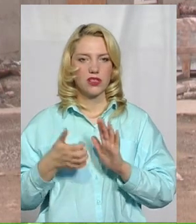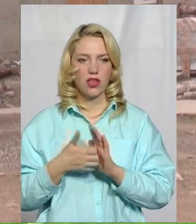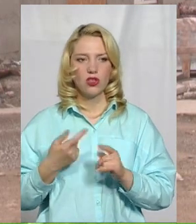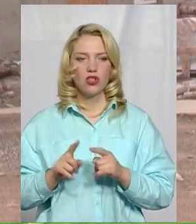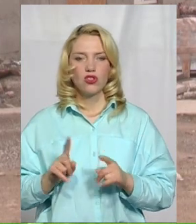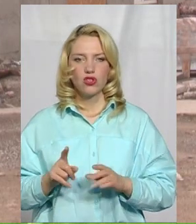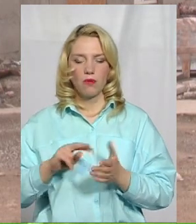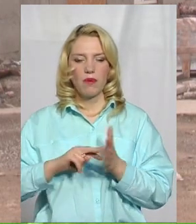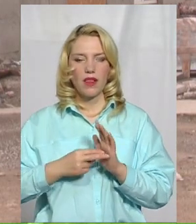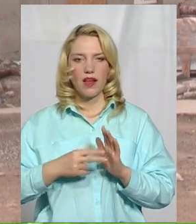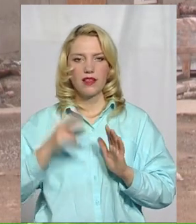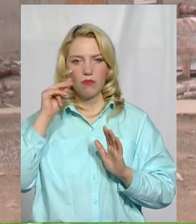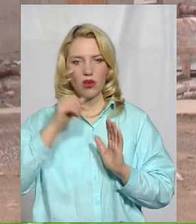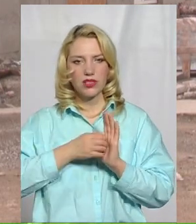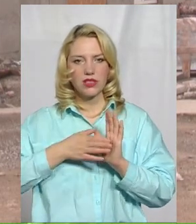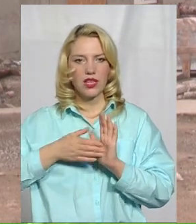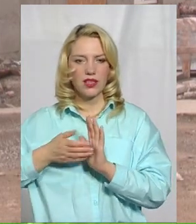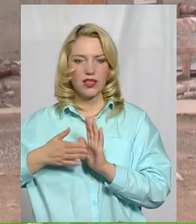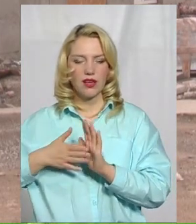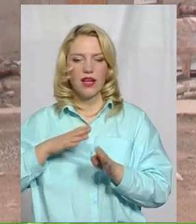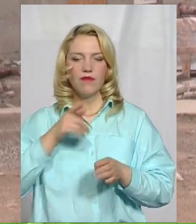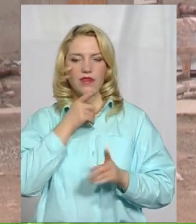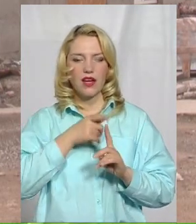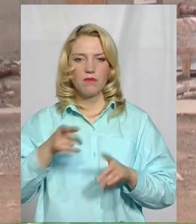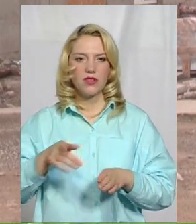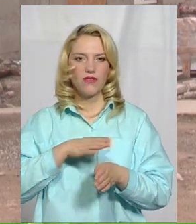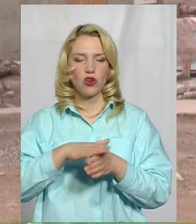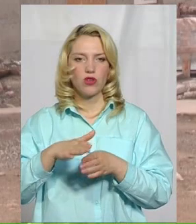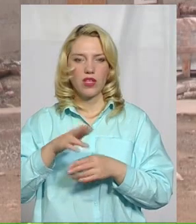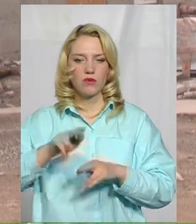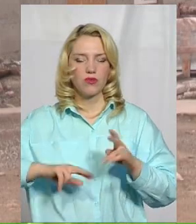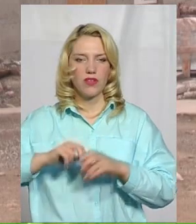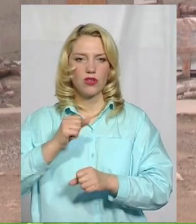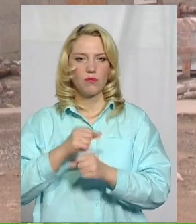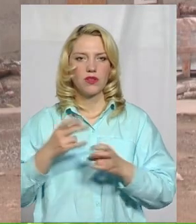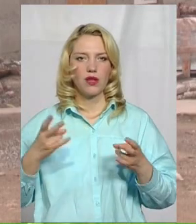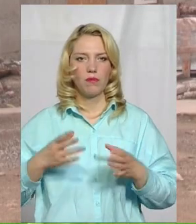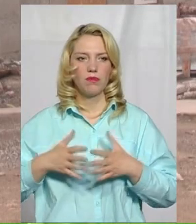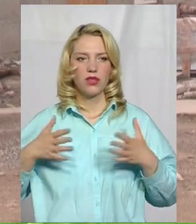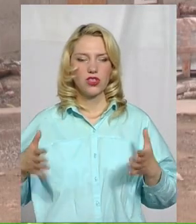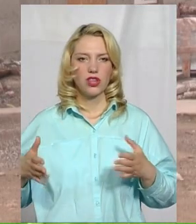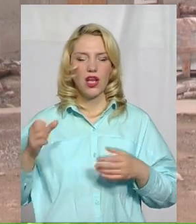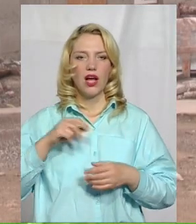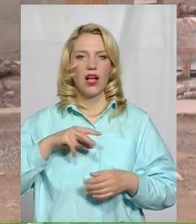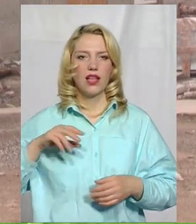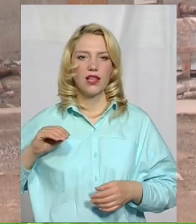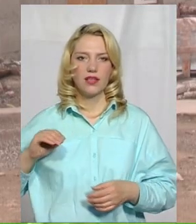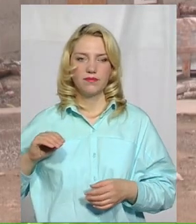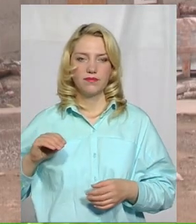вкластися в планові показники терміни виконання будівельних робіт, необхідно було значно більше. Але